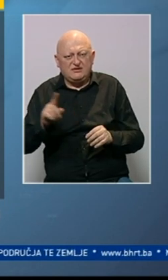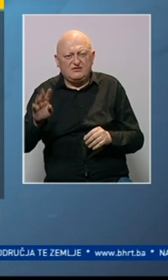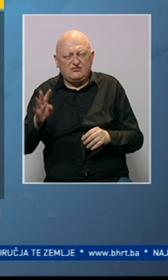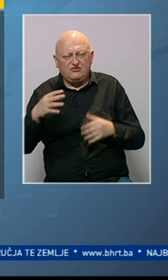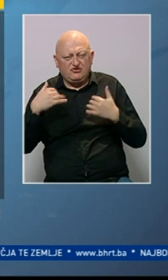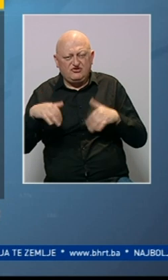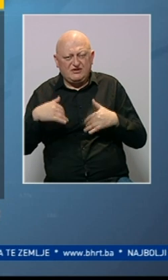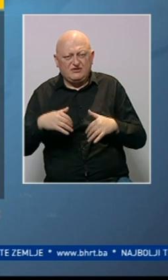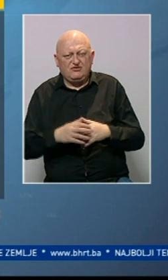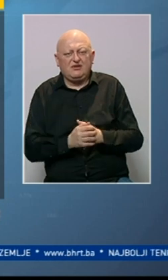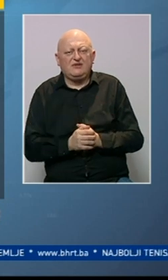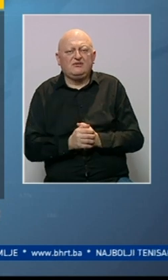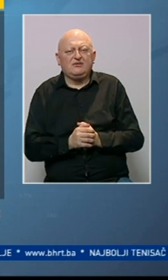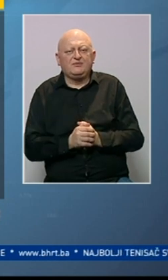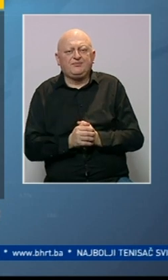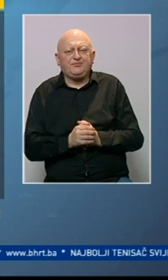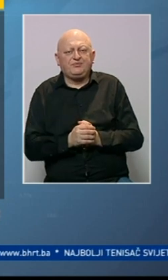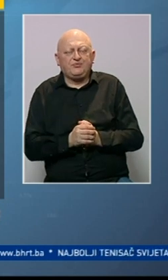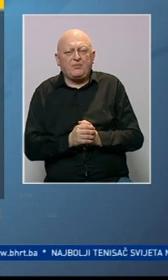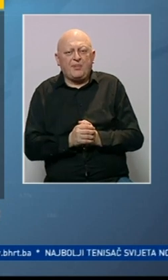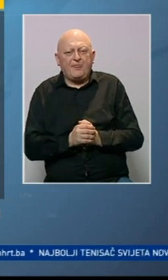od 10. do 14. januara.